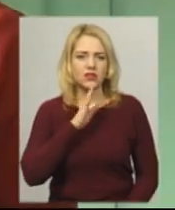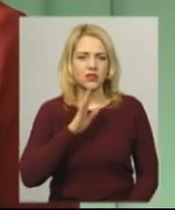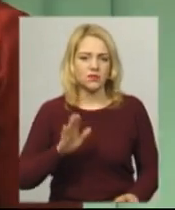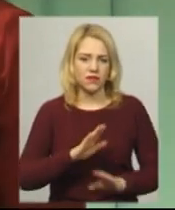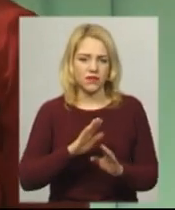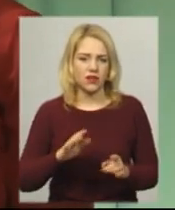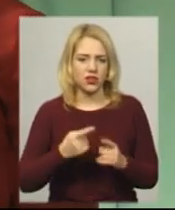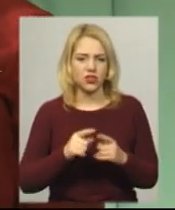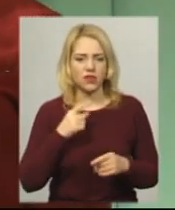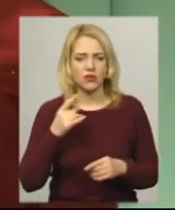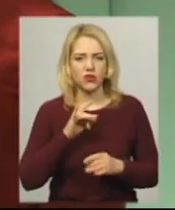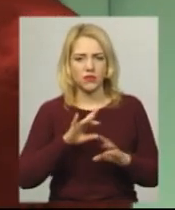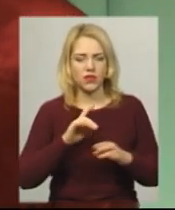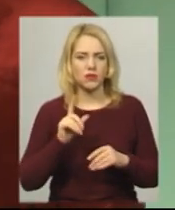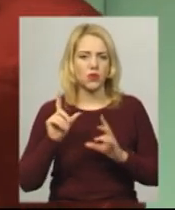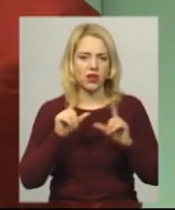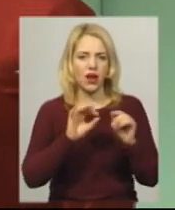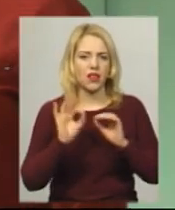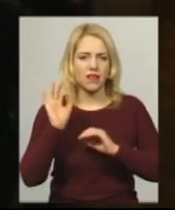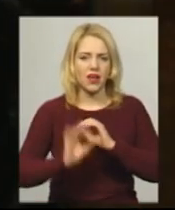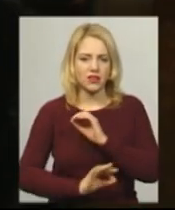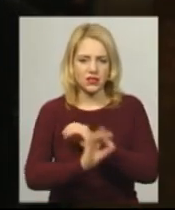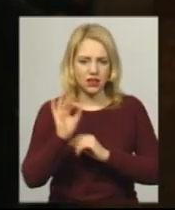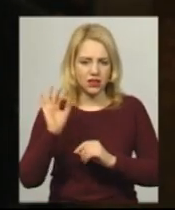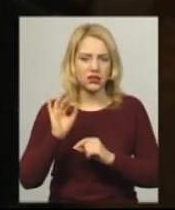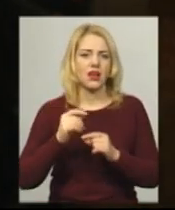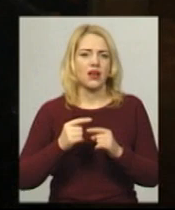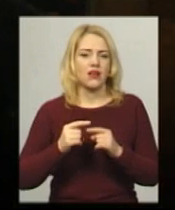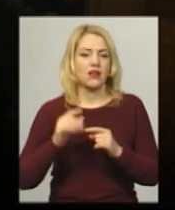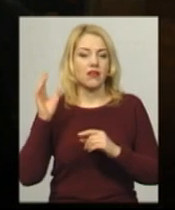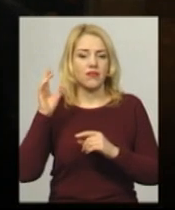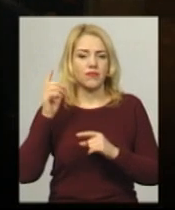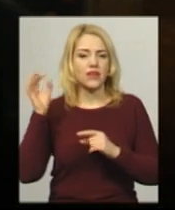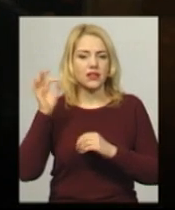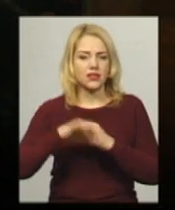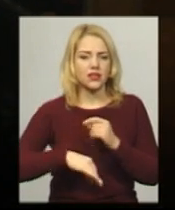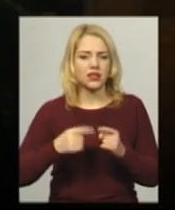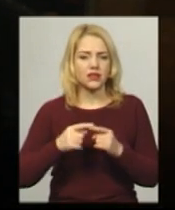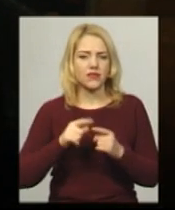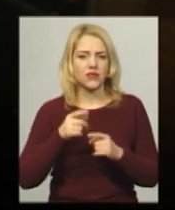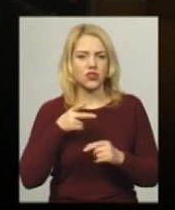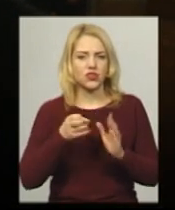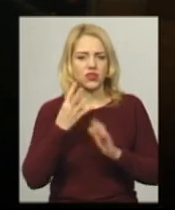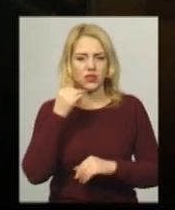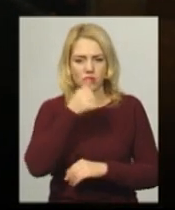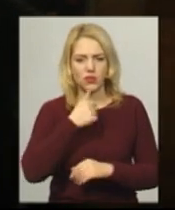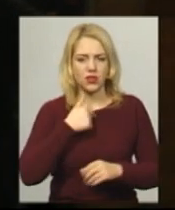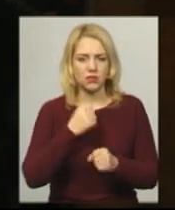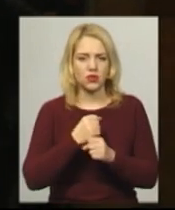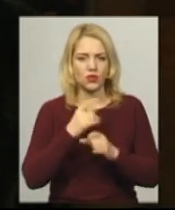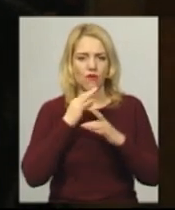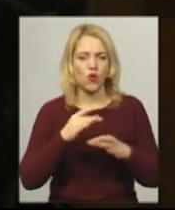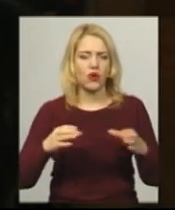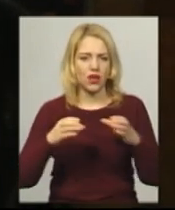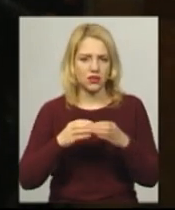поїхала на Східу, в 2014 році привезла пісню. Я працюю у Хмельницькому муніципальному естрадно-духовому оркестрі. І